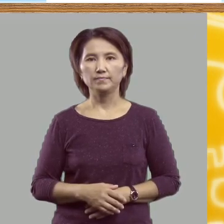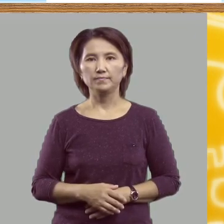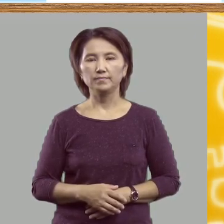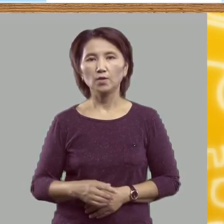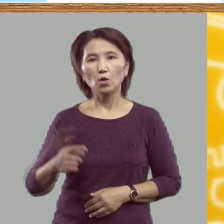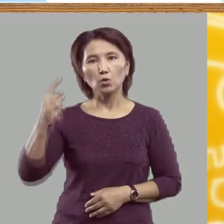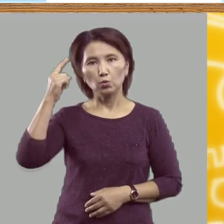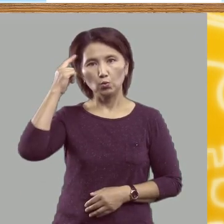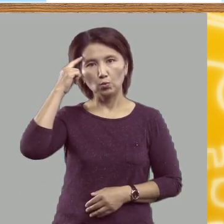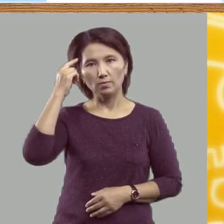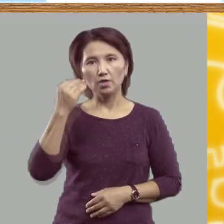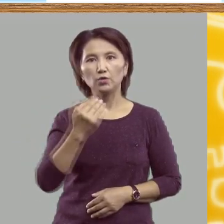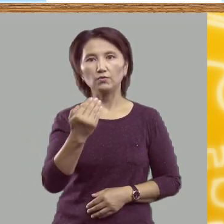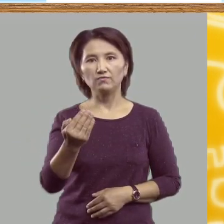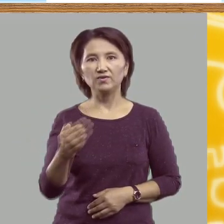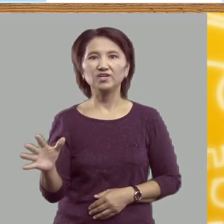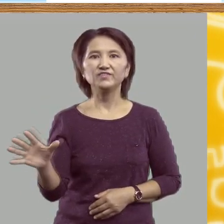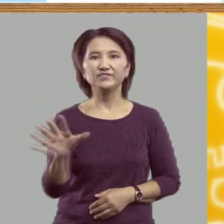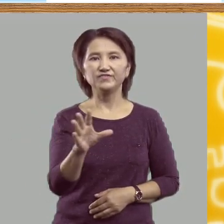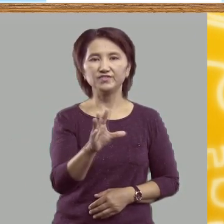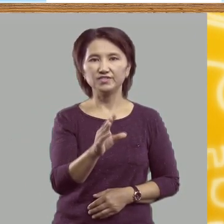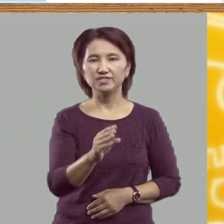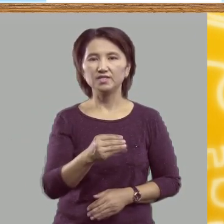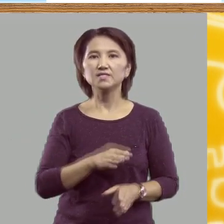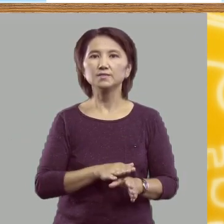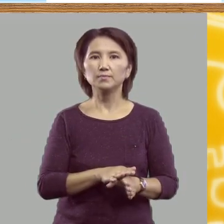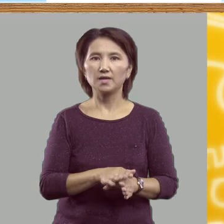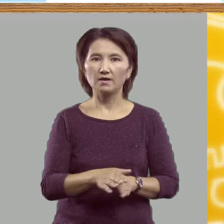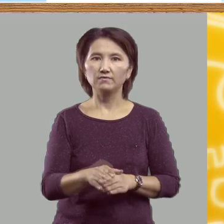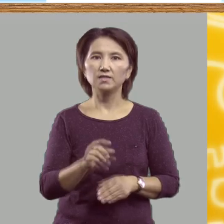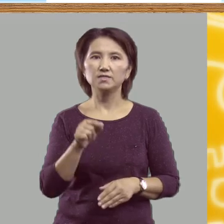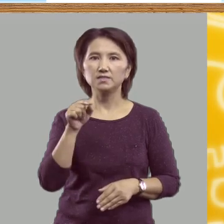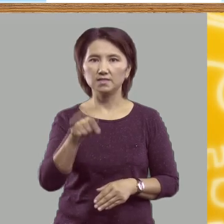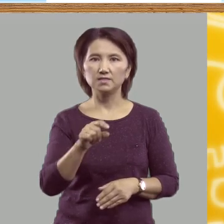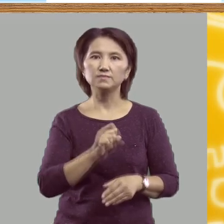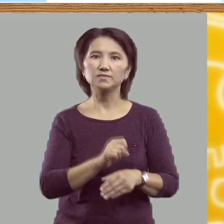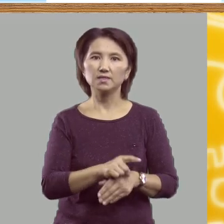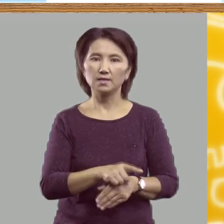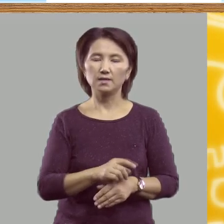Я думаю, вы все справились с этим заданием.